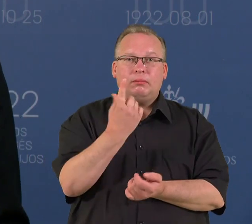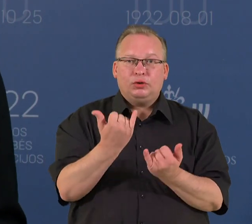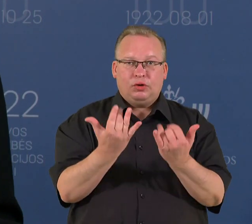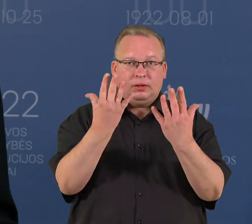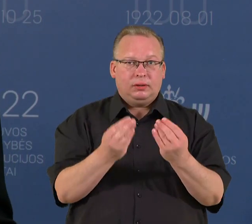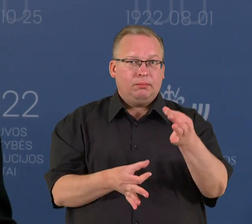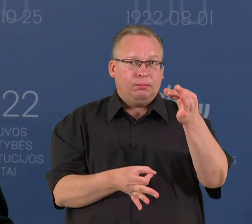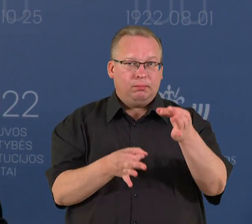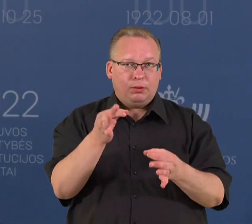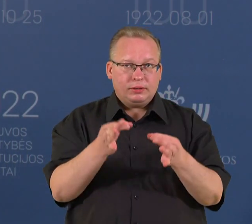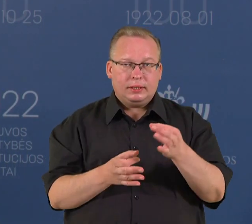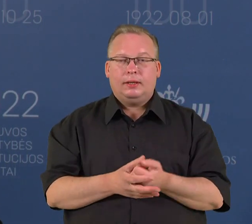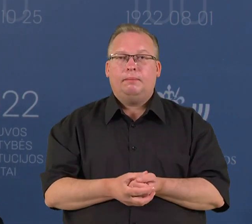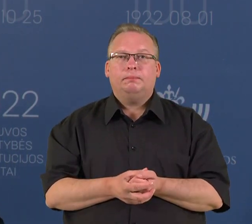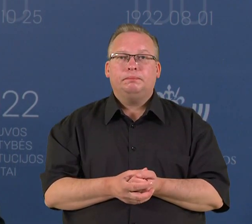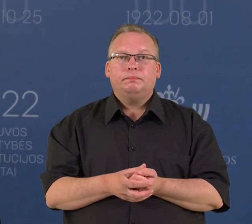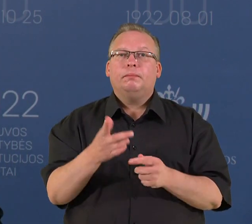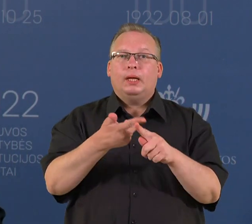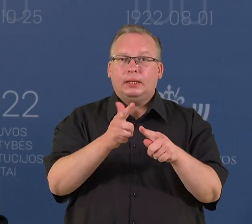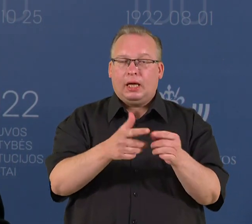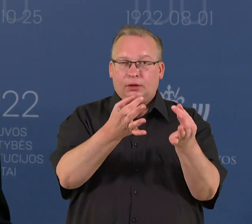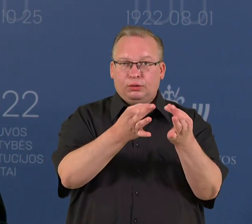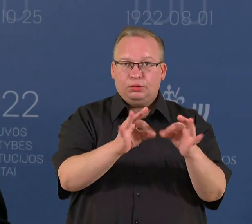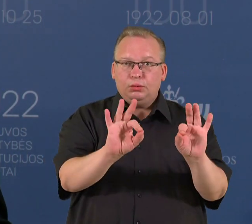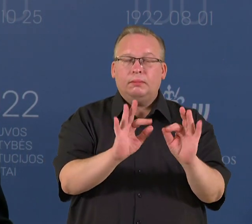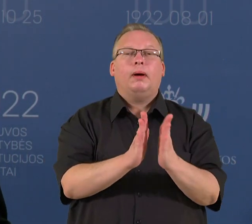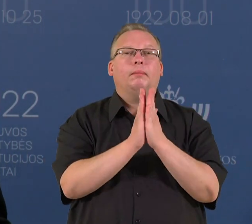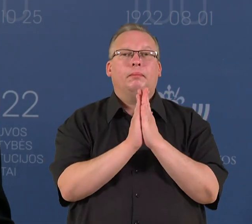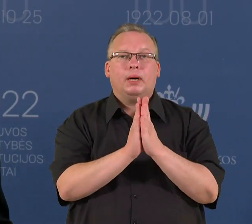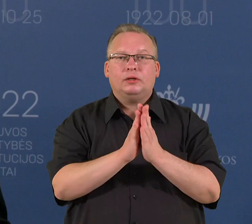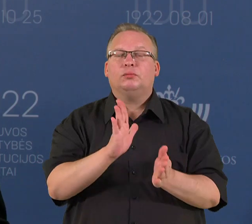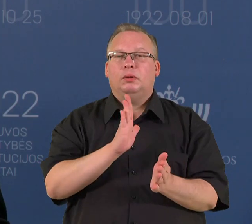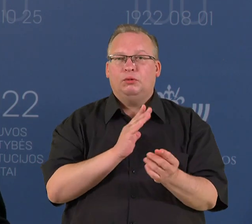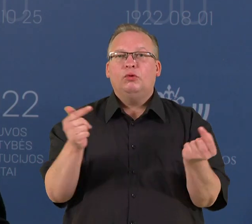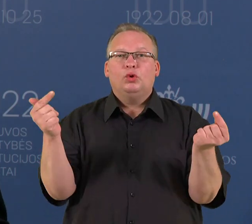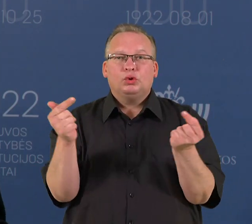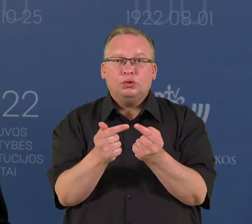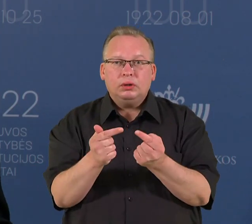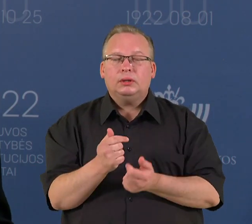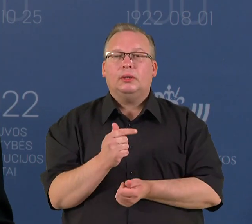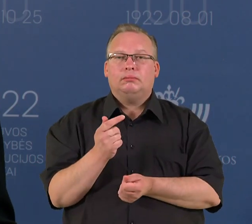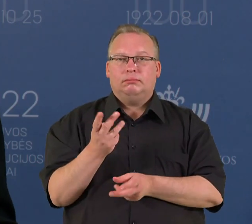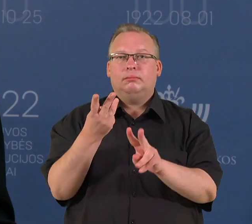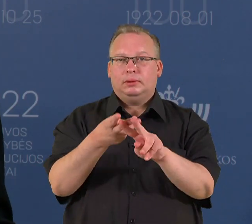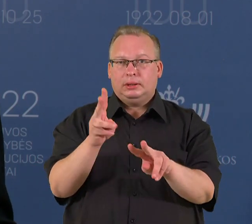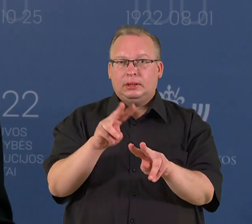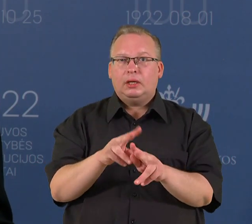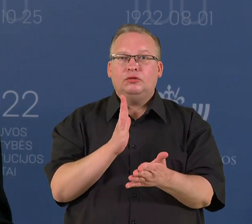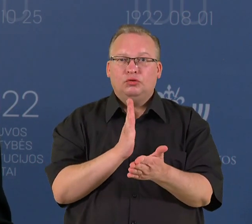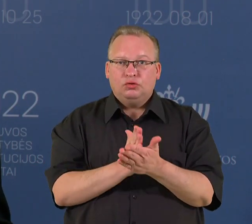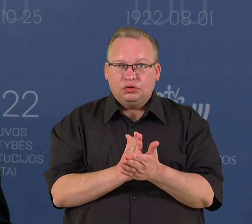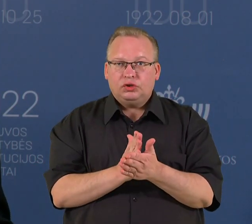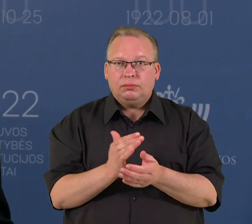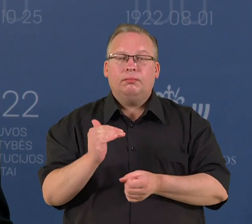dienos posėdėje. Į tą siūlymą, į tą prašymą buvo atsižvelgta ir manau, kad tai yra jau